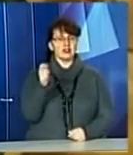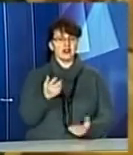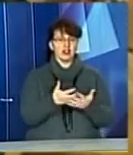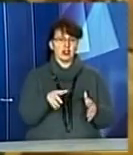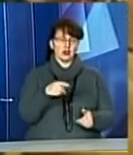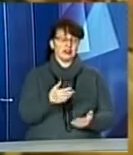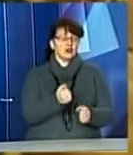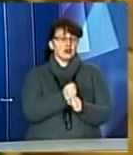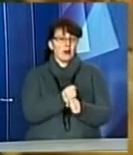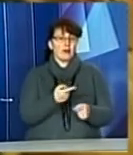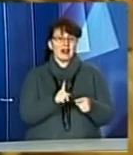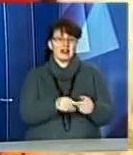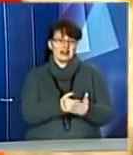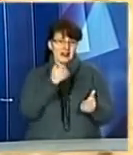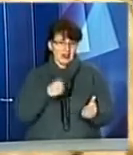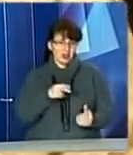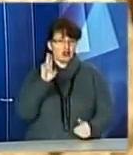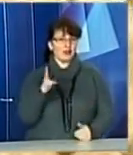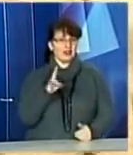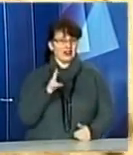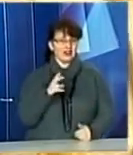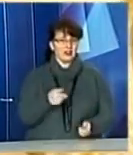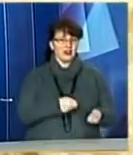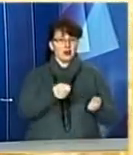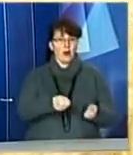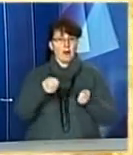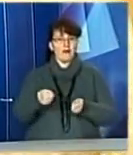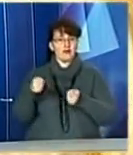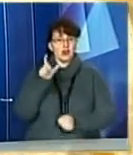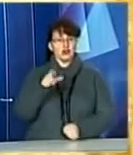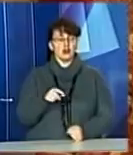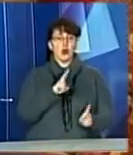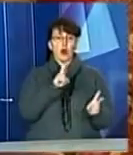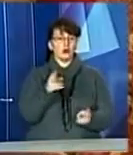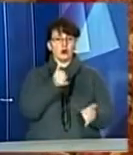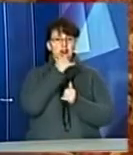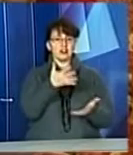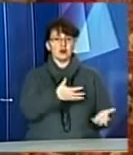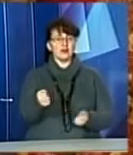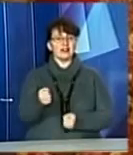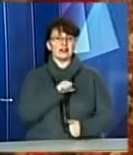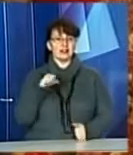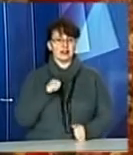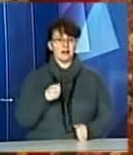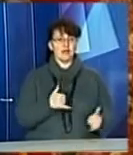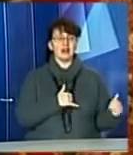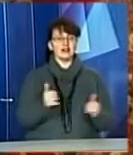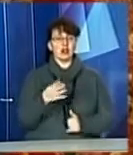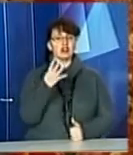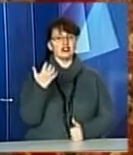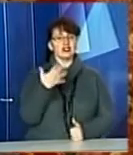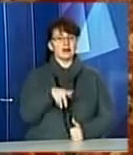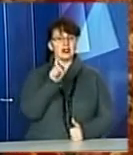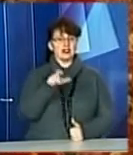заздалегідь, щоб до неділі розвести пакунки усім потребуючим, які не зможуть забрати їх самі. Цього року ми забезпечені 450 днів більш